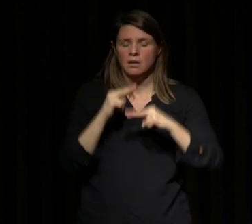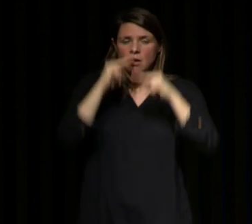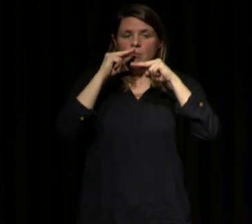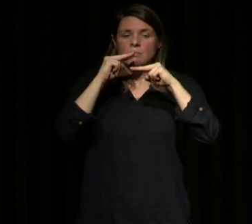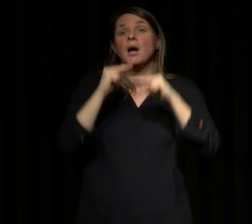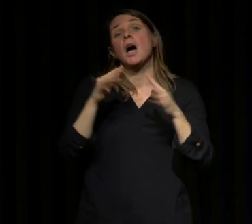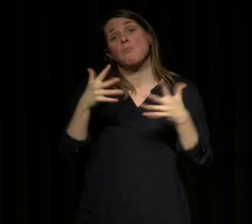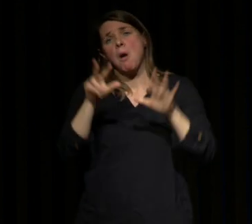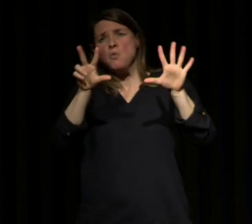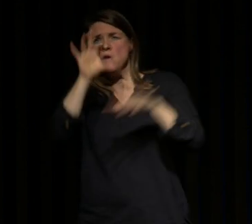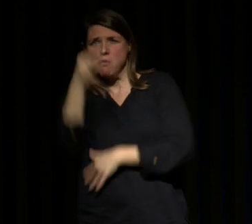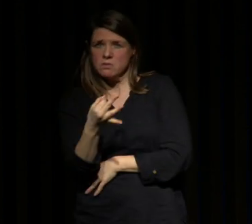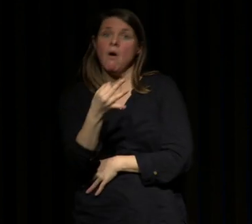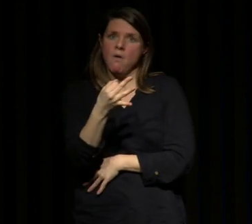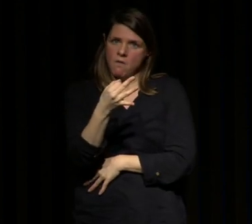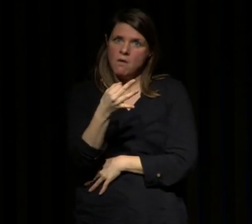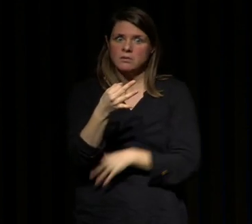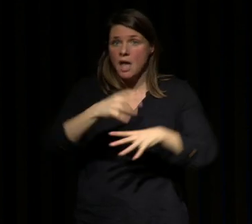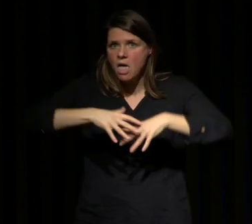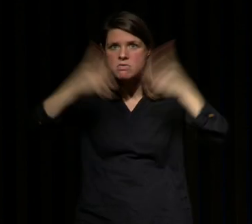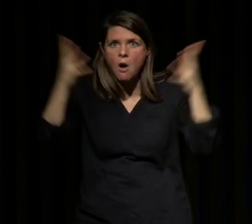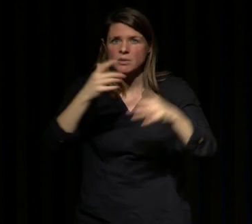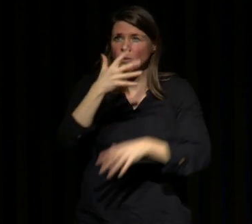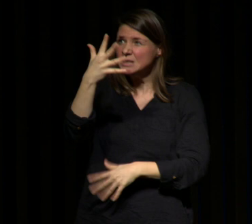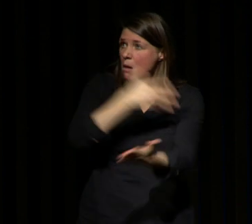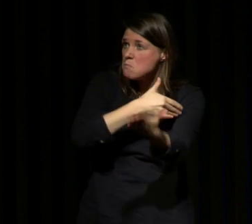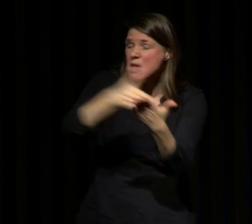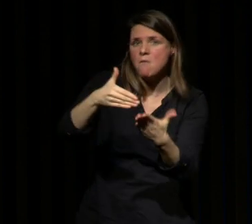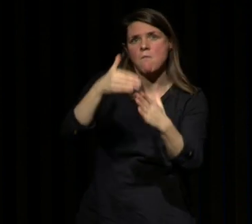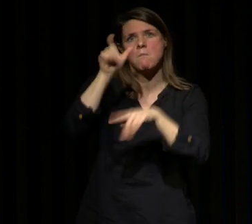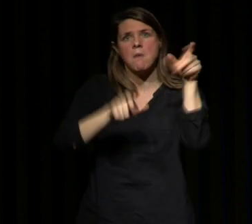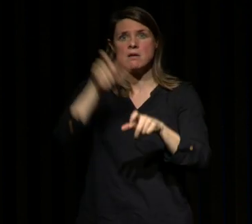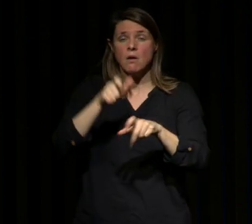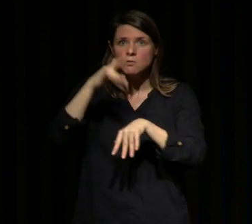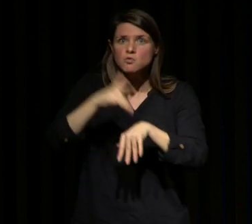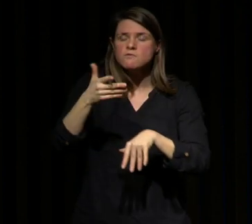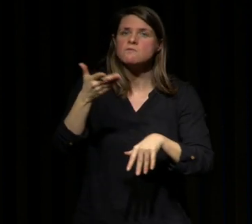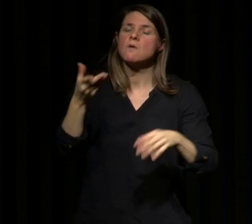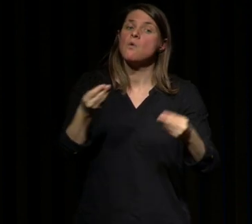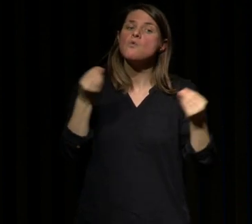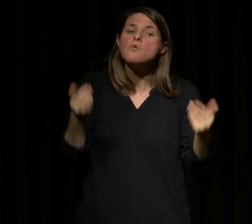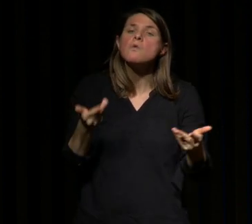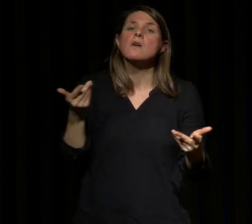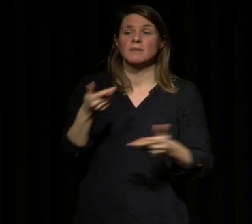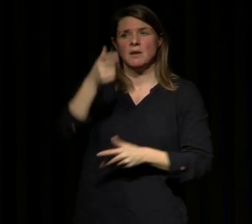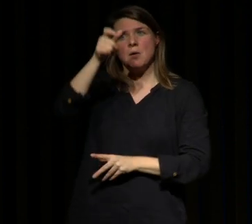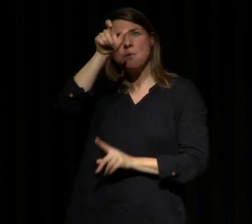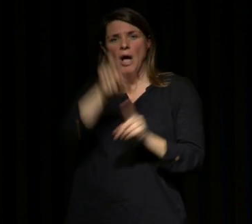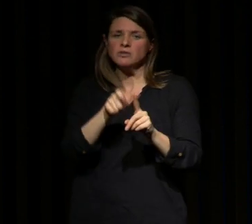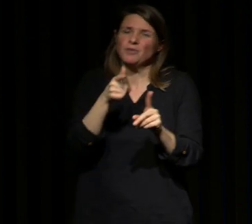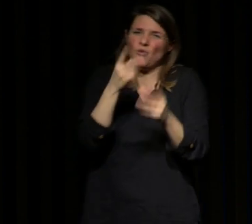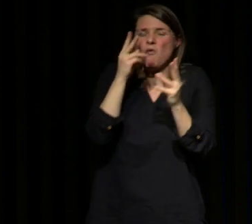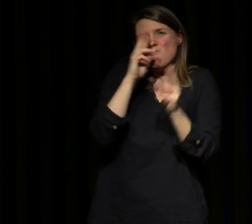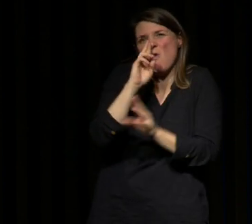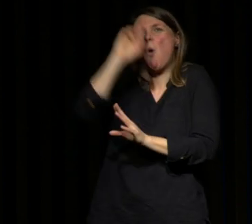% de la population générale donc c'est énorme vous imaginez 5 millions de personnes bon c'est classiquement une personne un petit peu grosse qui